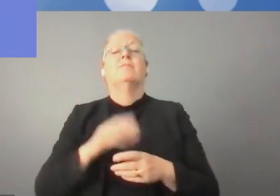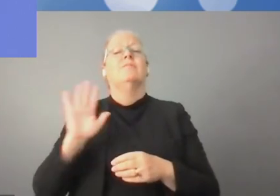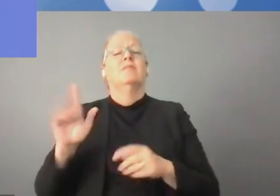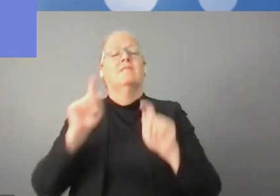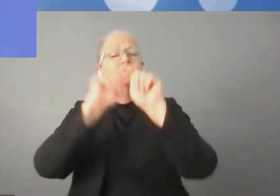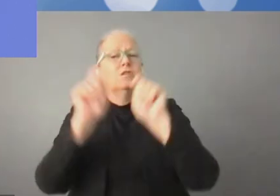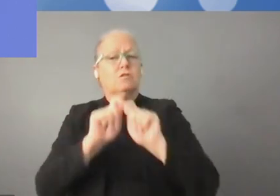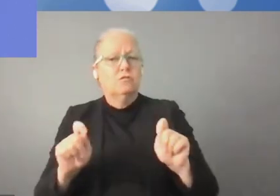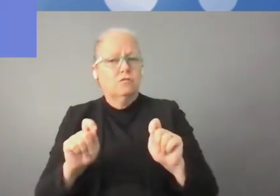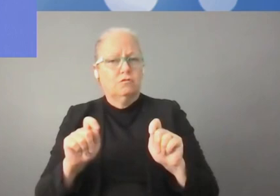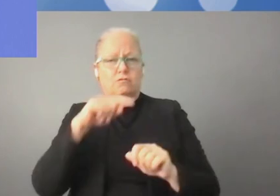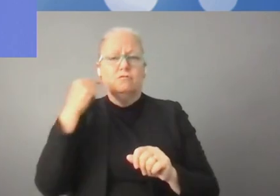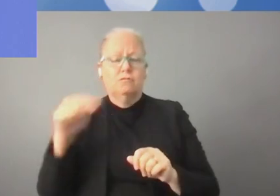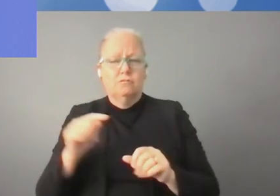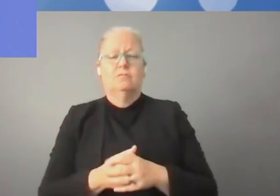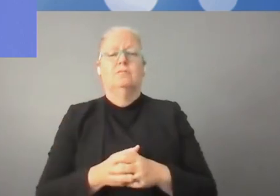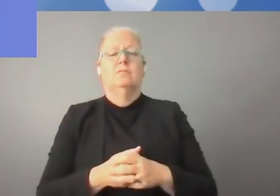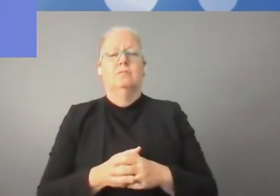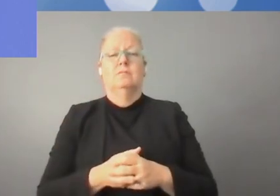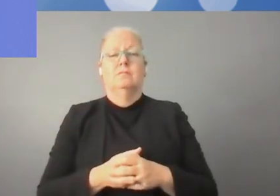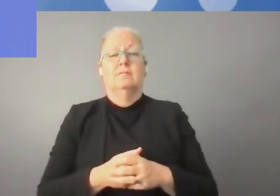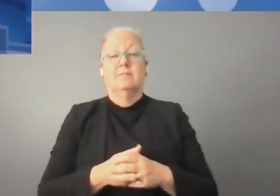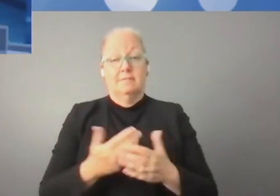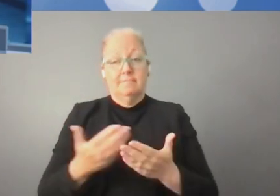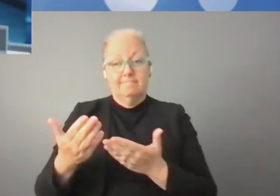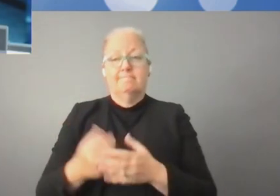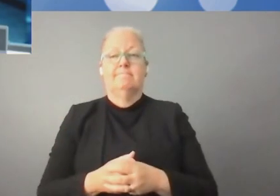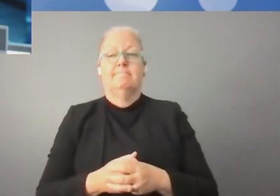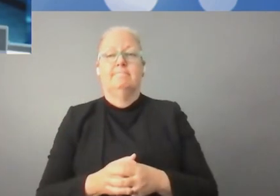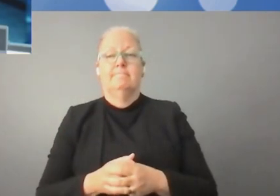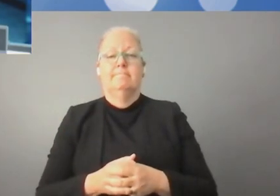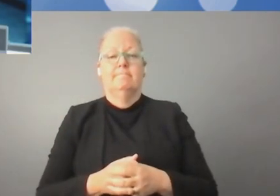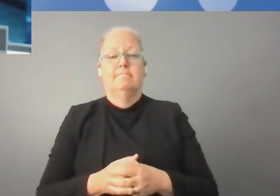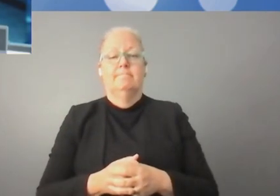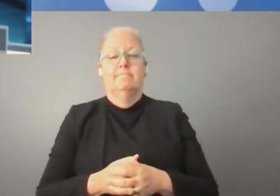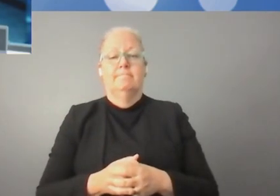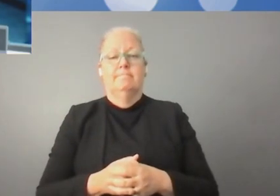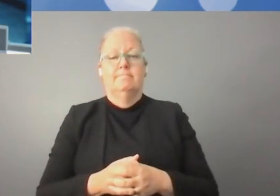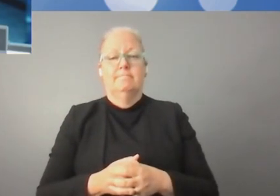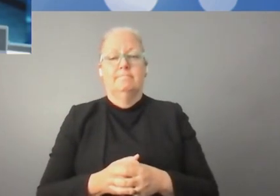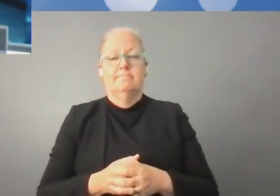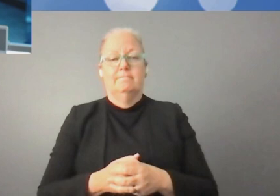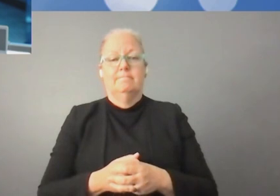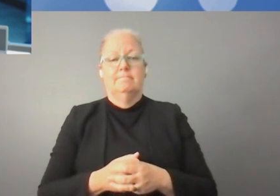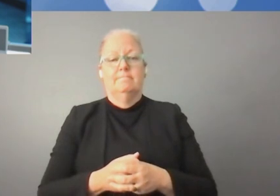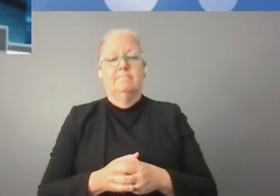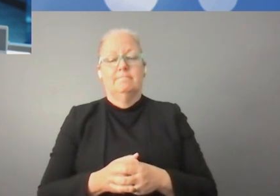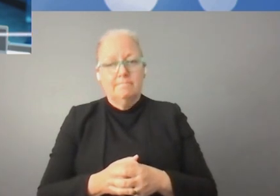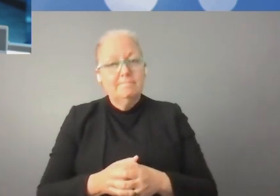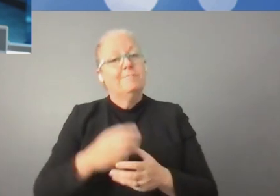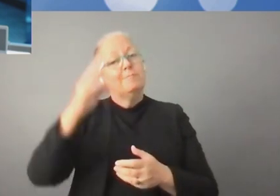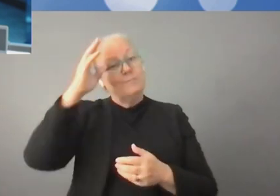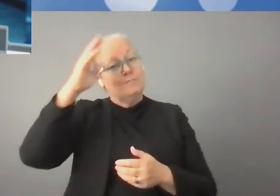'afficher une vidéo avec le message qui a été adressé à nous par le vice-président de la Fédération russe.